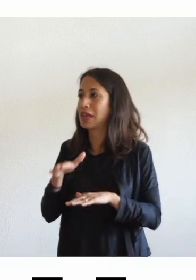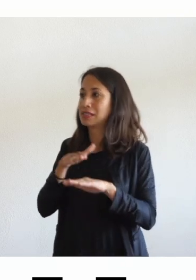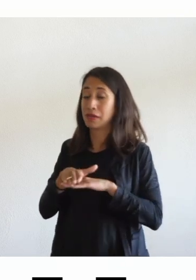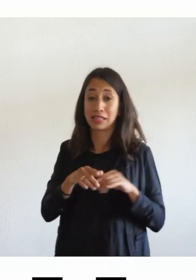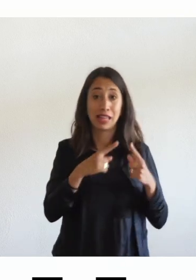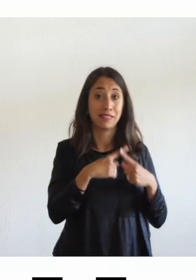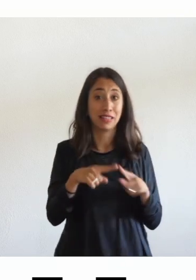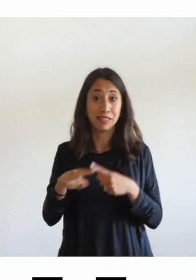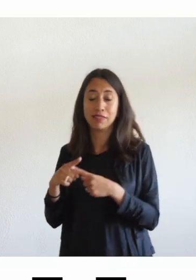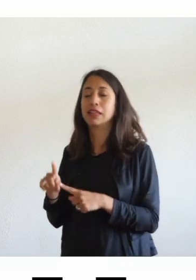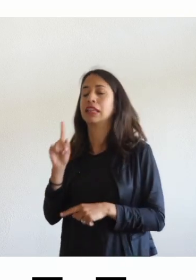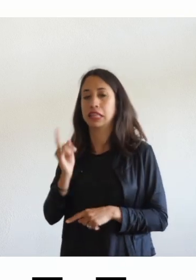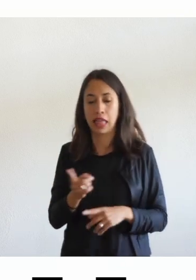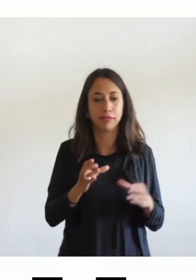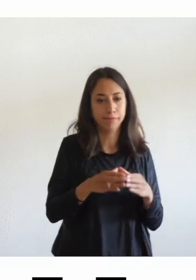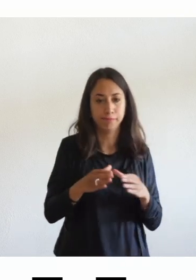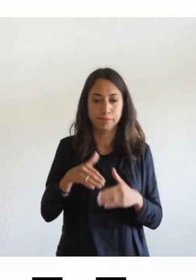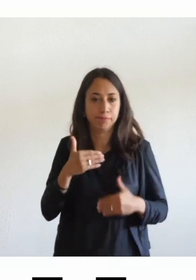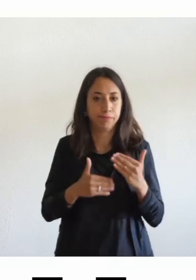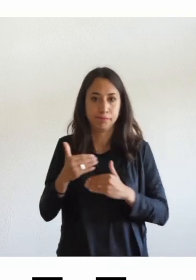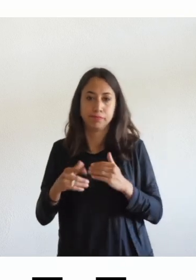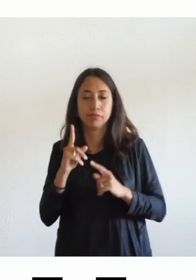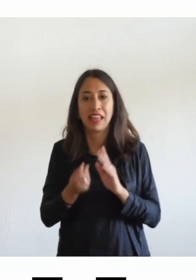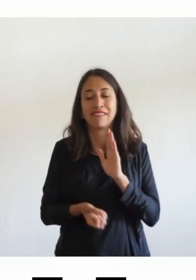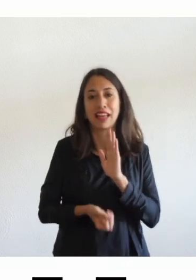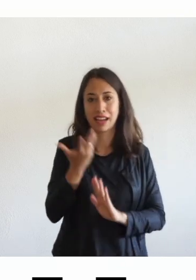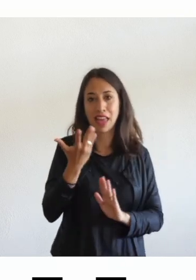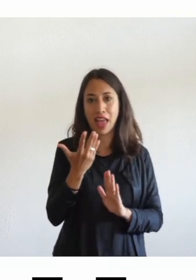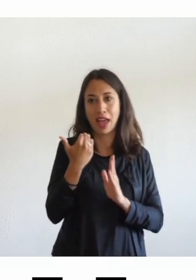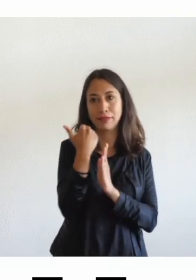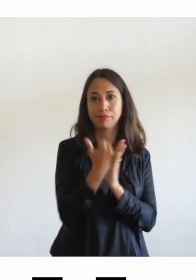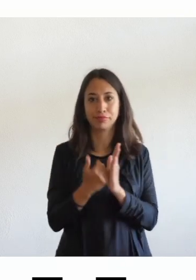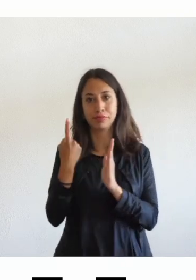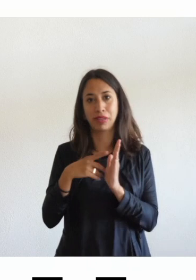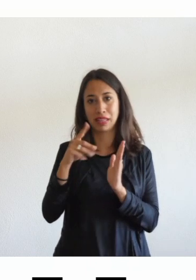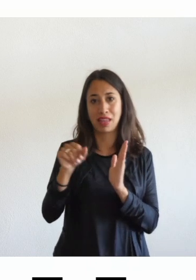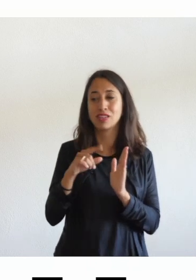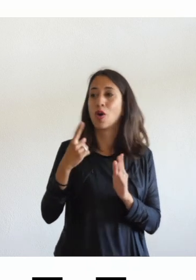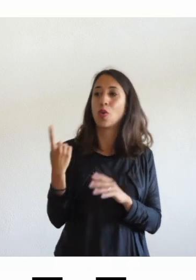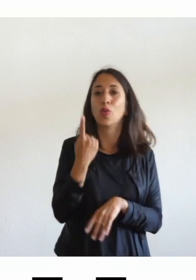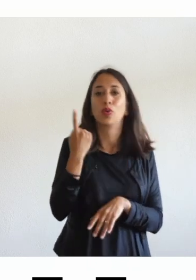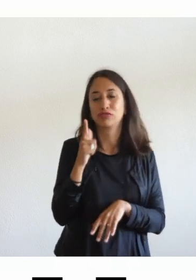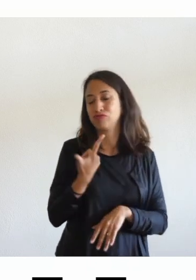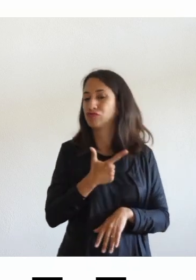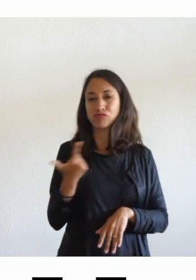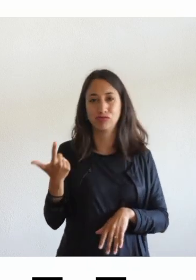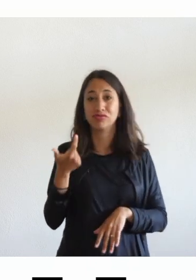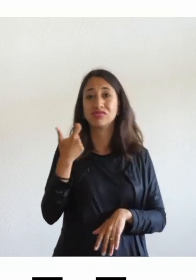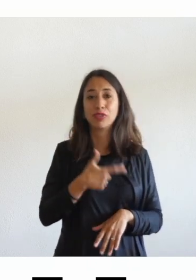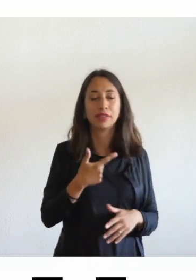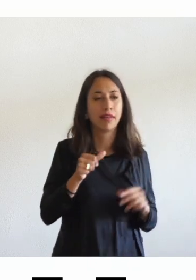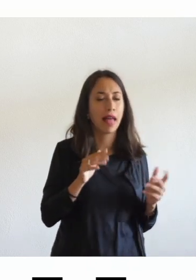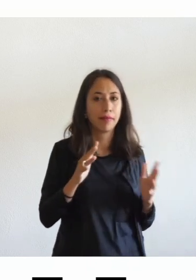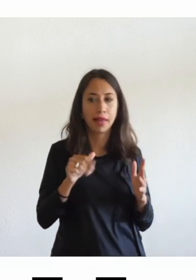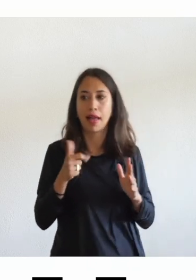delle varie di va de me come ne sono usciti tanti ecco ma non ce n'è uno unico perché le cose cambiano